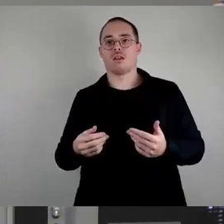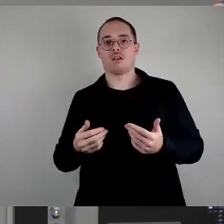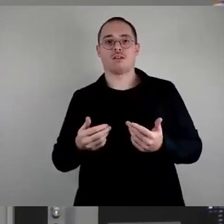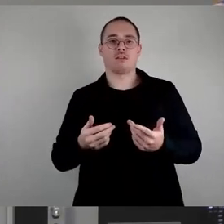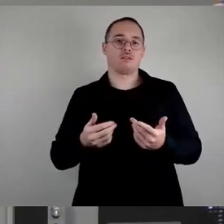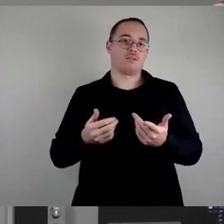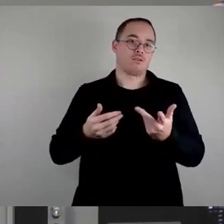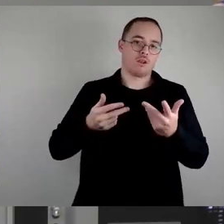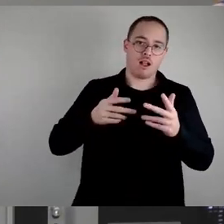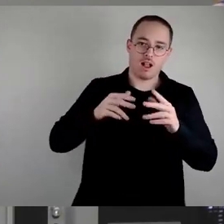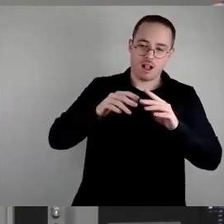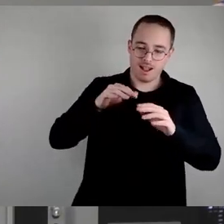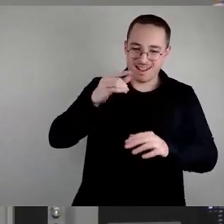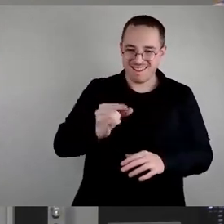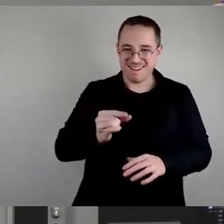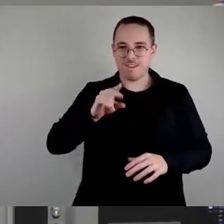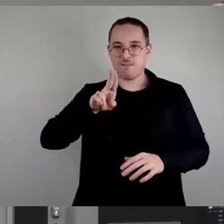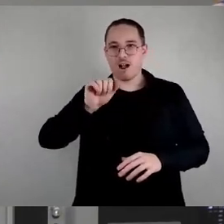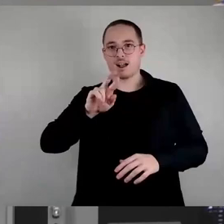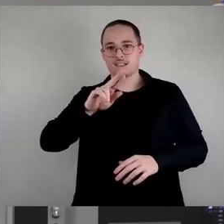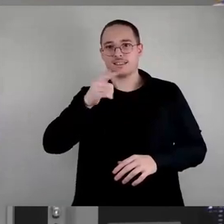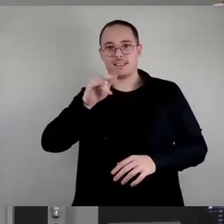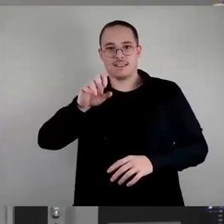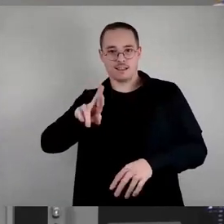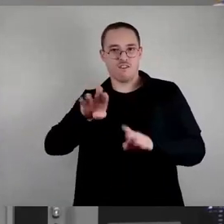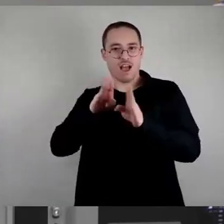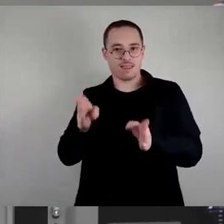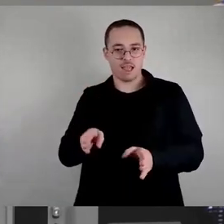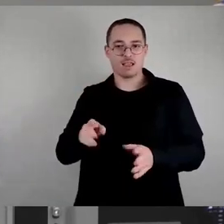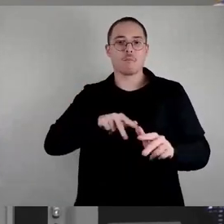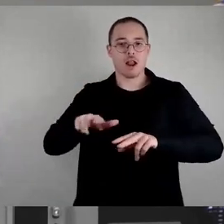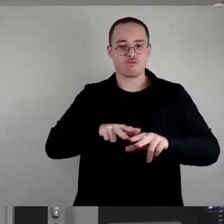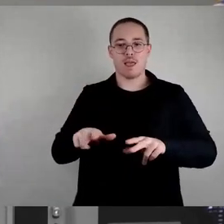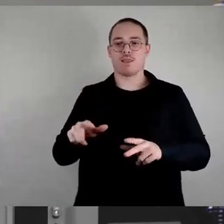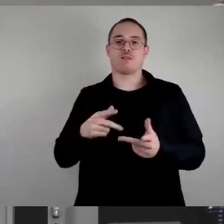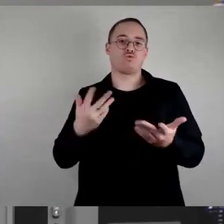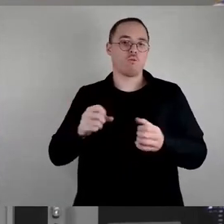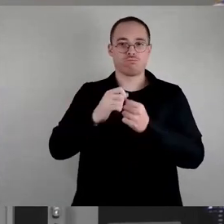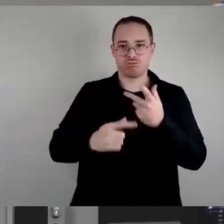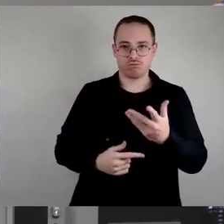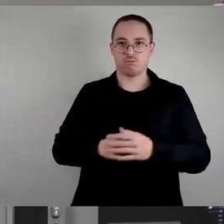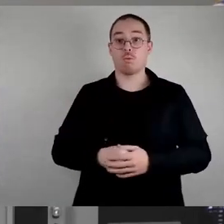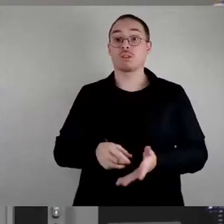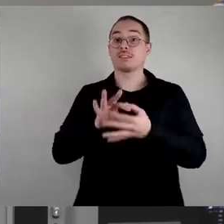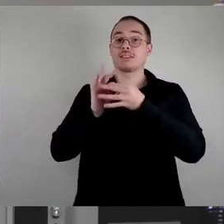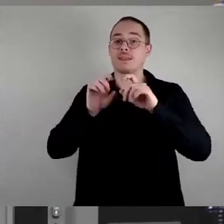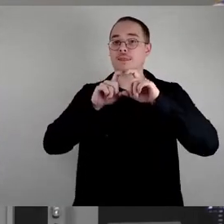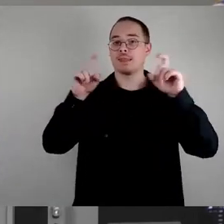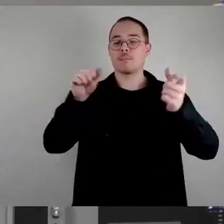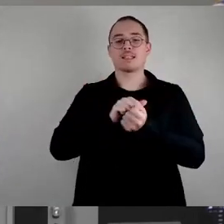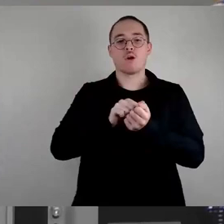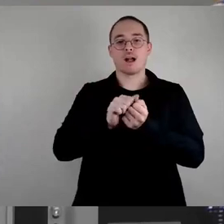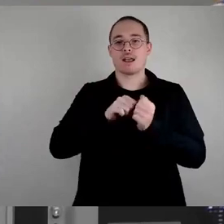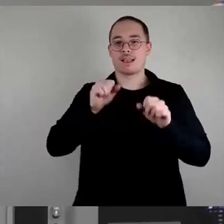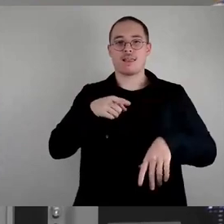und für das Thema Ordnung und Sauberkeit gibt es noch Mängelmelder beziehungsweise Schiedsstellen, wenn es Probleme in den Haushalten gibt.